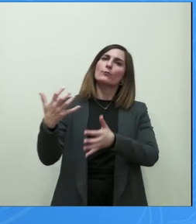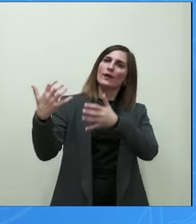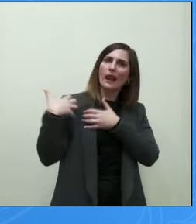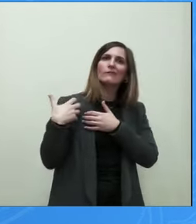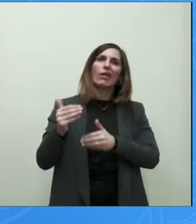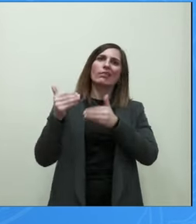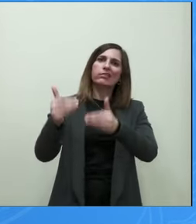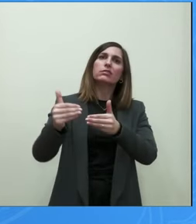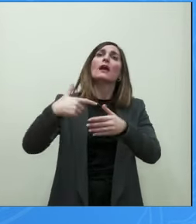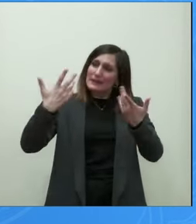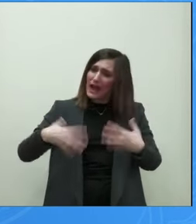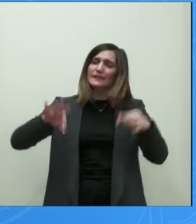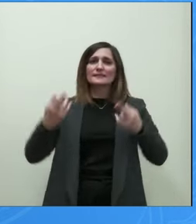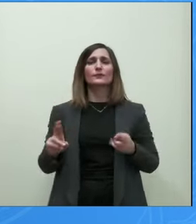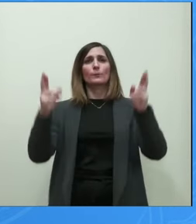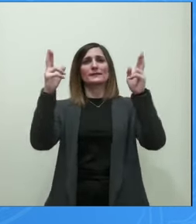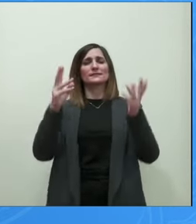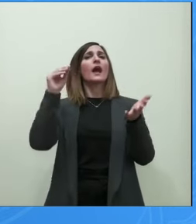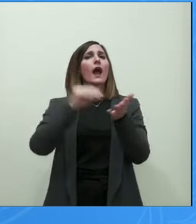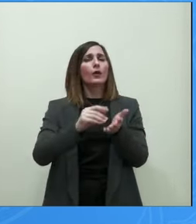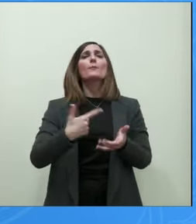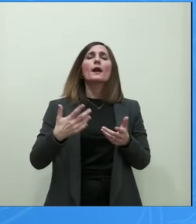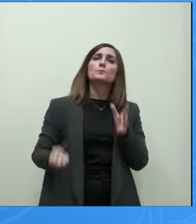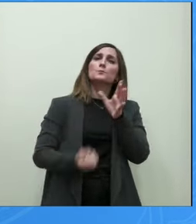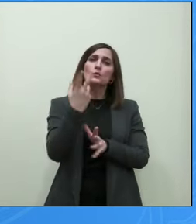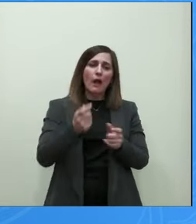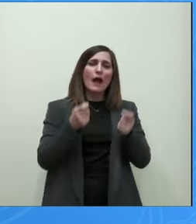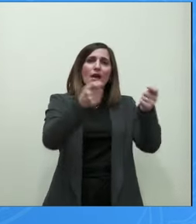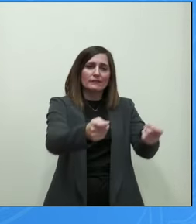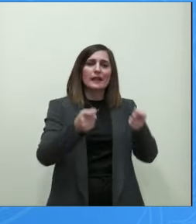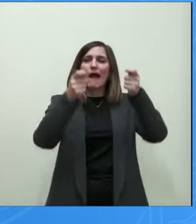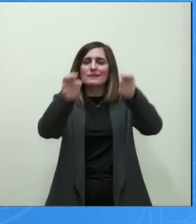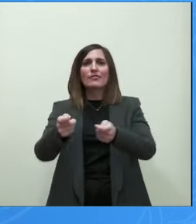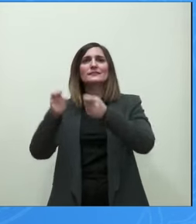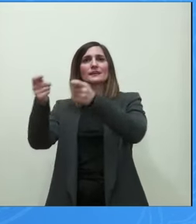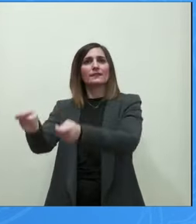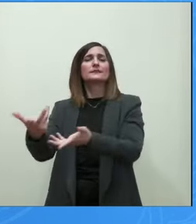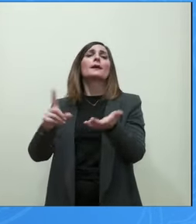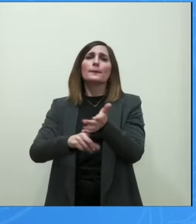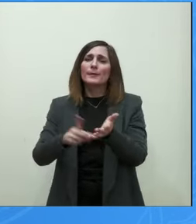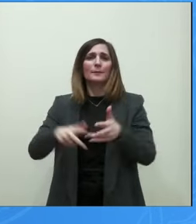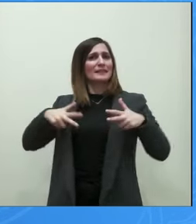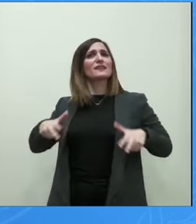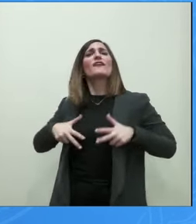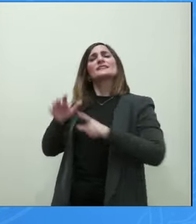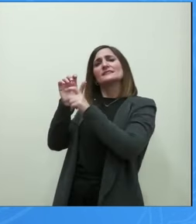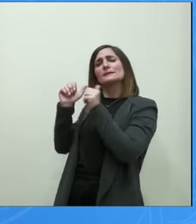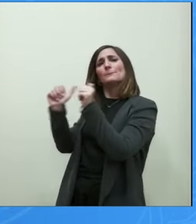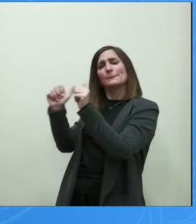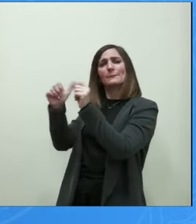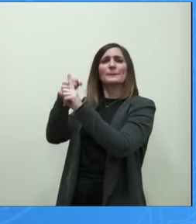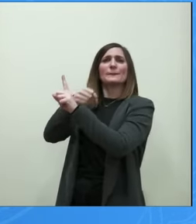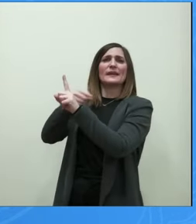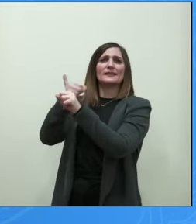τρίτον να ανατεθούν νέες πιθανών αναθέσεις να πιεστεί η κυβέρνηση, να δοθούν χρηματοδοτικά